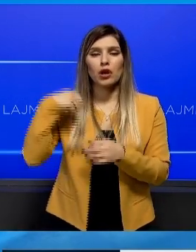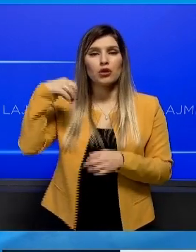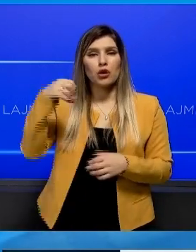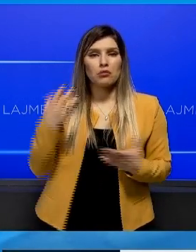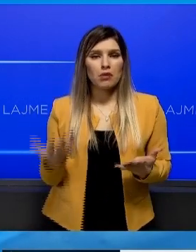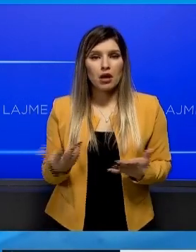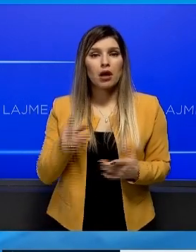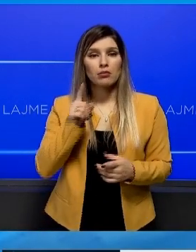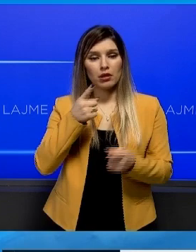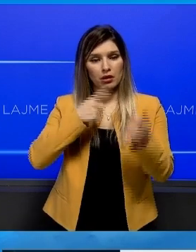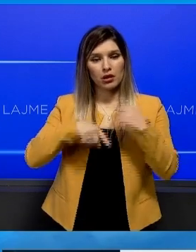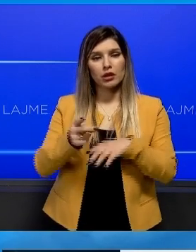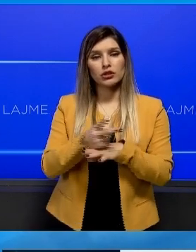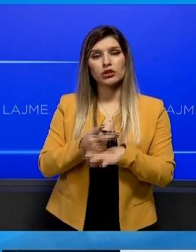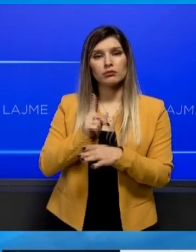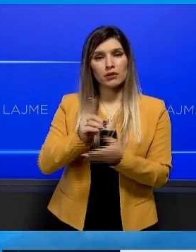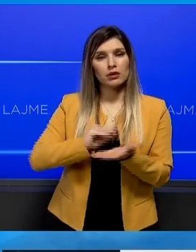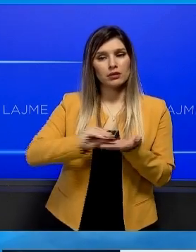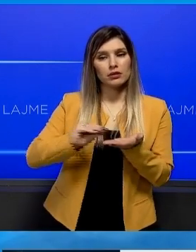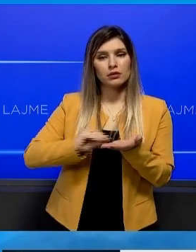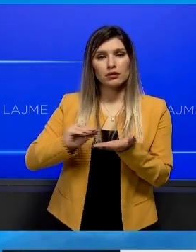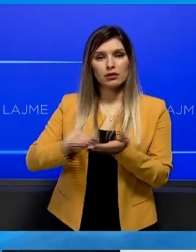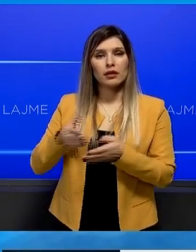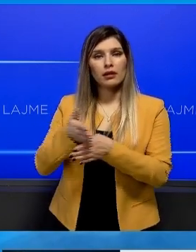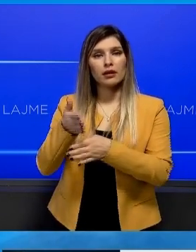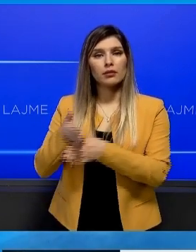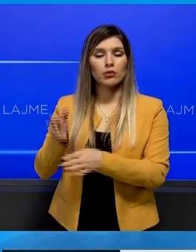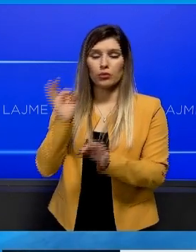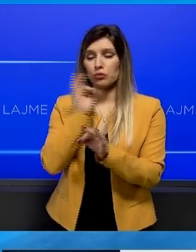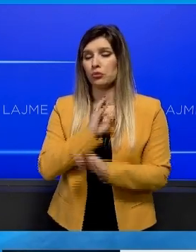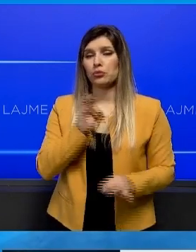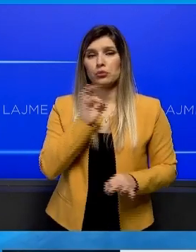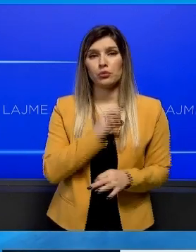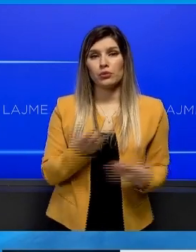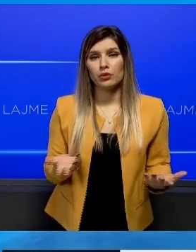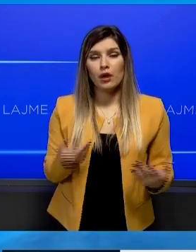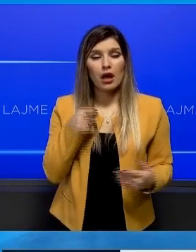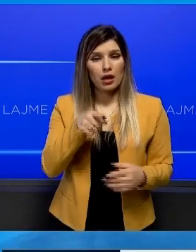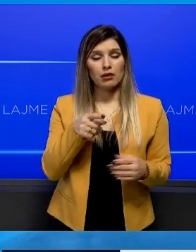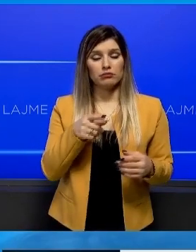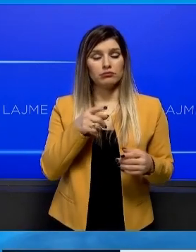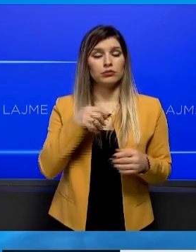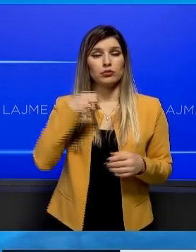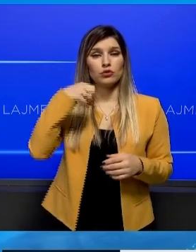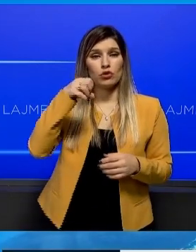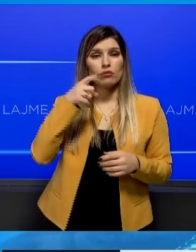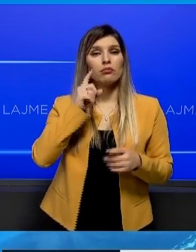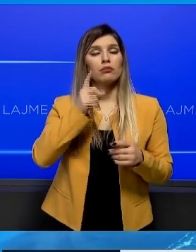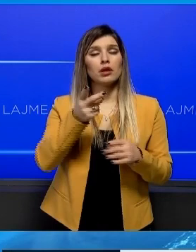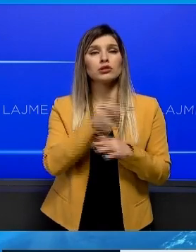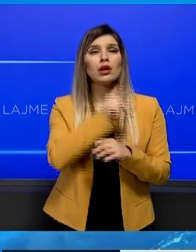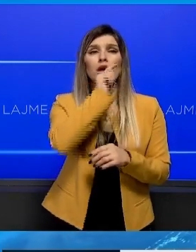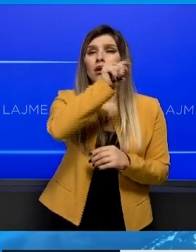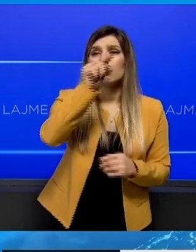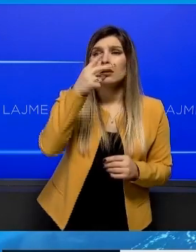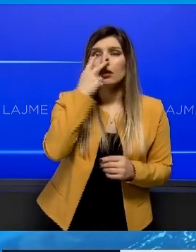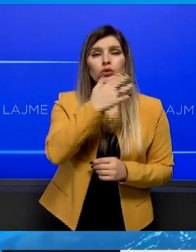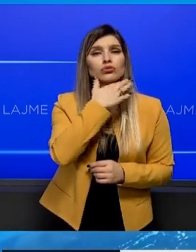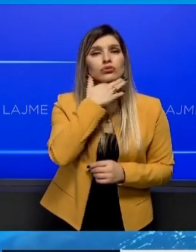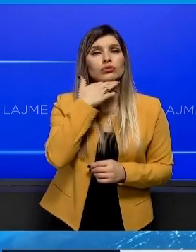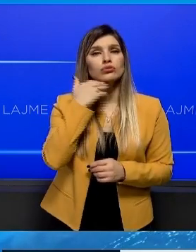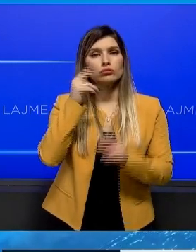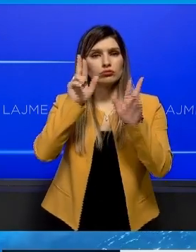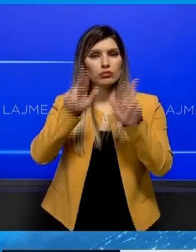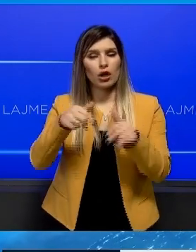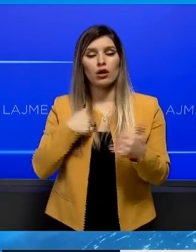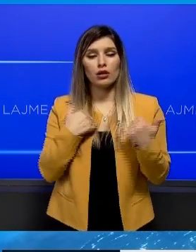po nëse nuk ka subvencionin nga shteti, është të uja se e kod. Eficiencës e energjis është subvencionua nga shumë shtete. Ne, për